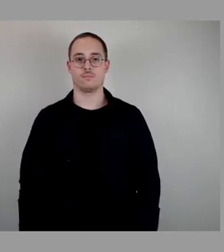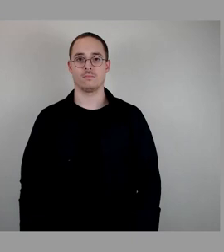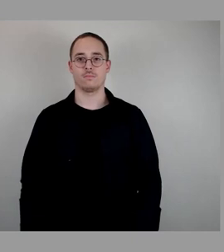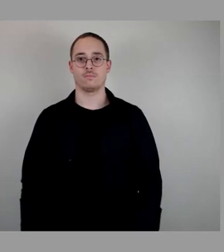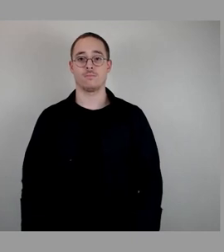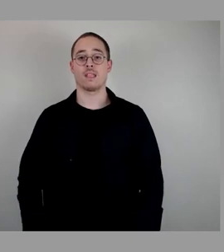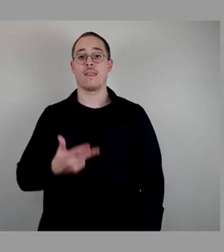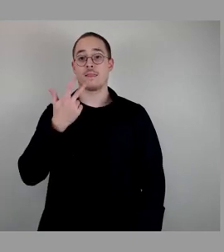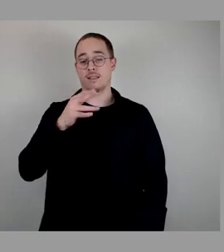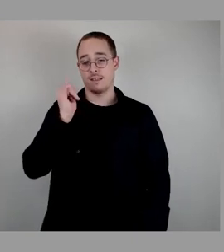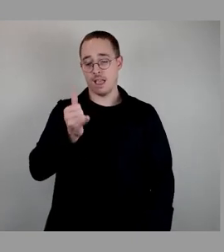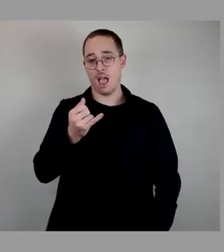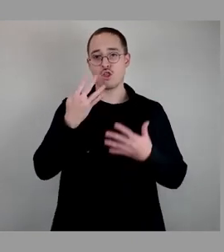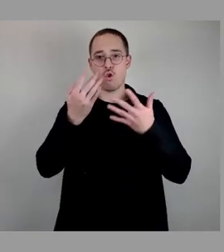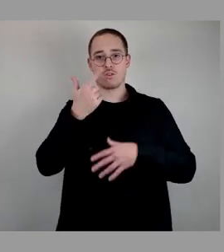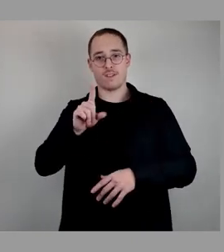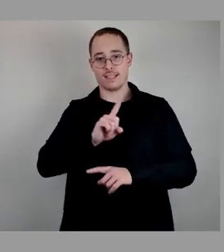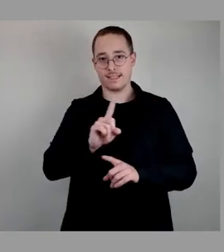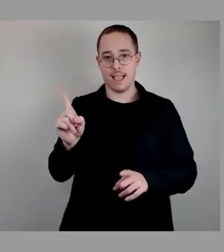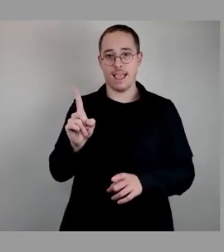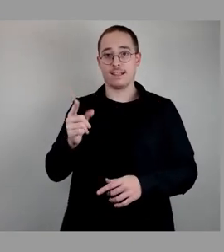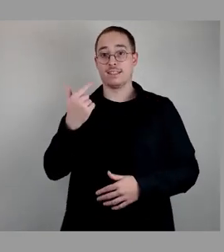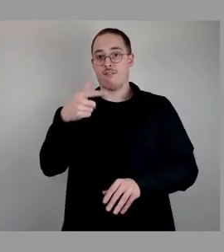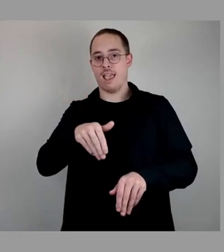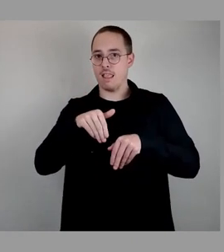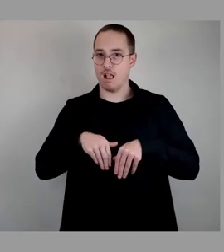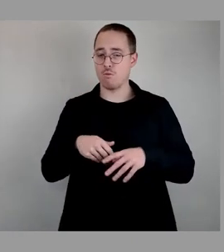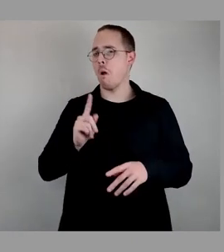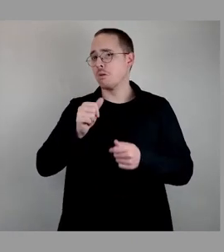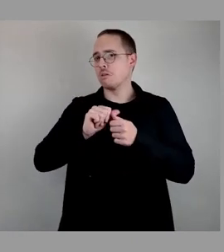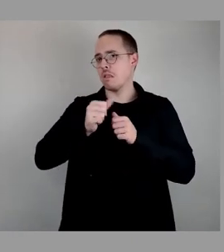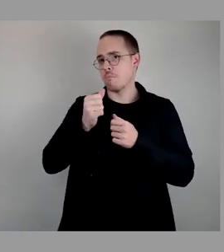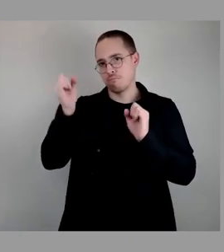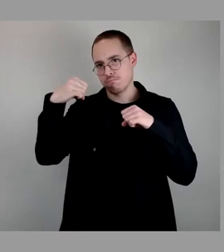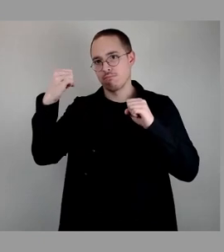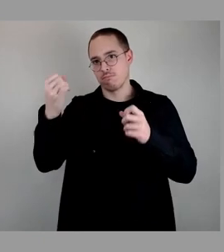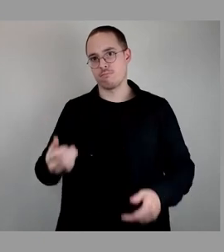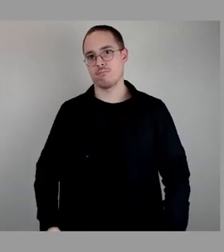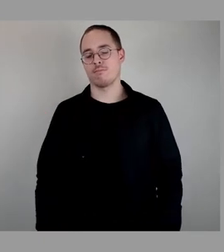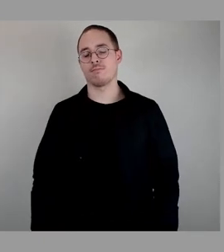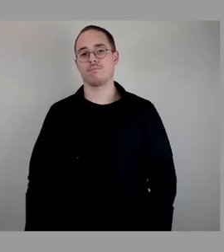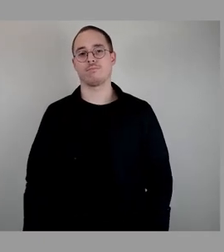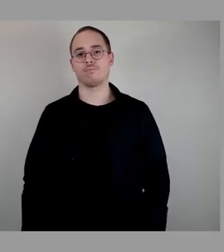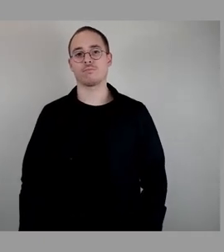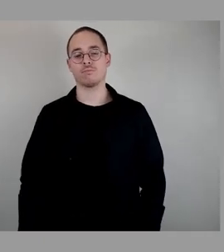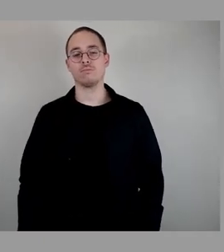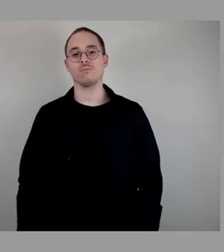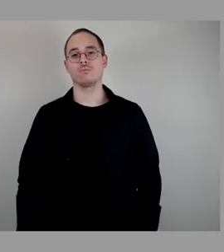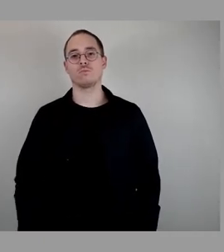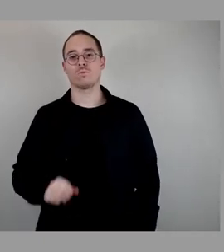30 ja, 29 nein, 2 Enthaltungen, auch so beschlossen. Bringt uns zum